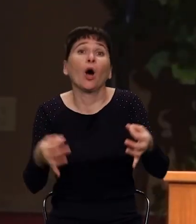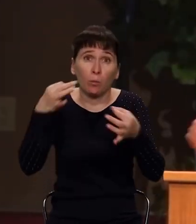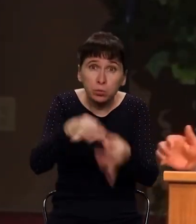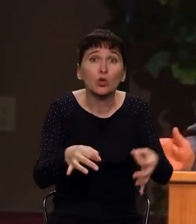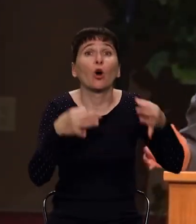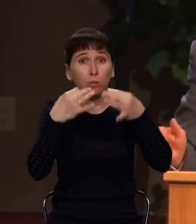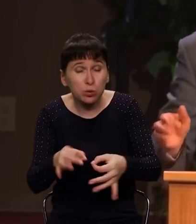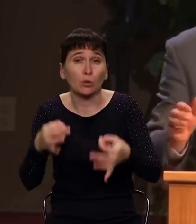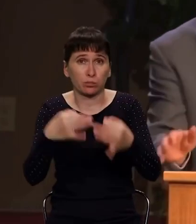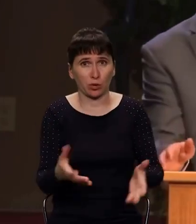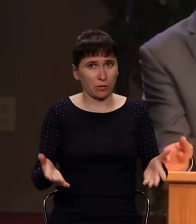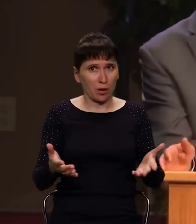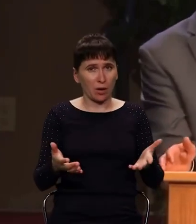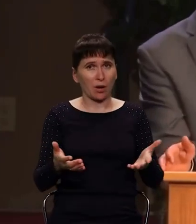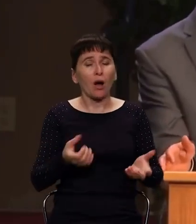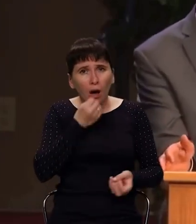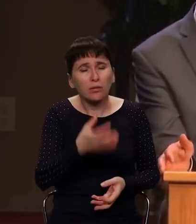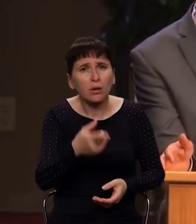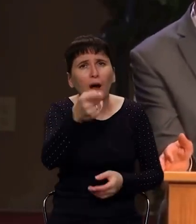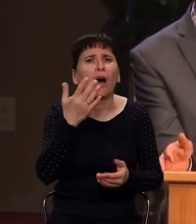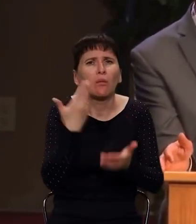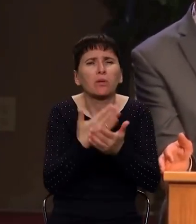дедушек вставал вопрос об алкоголе? Когда?